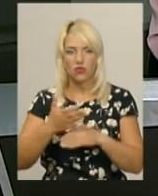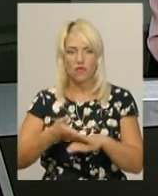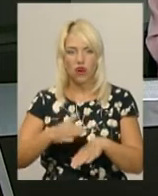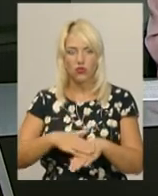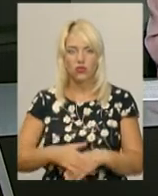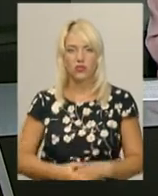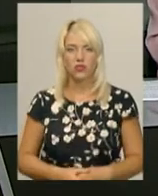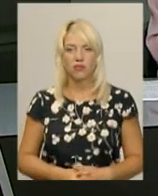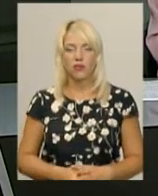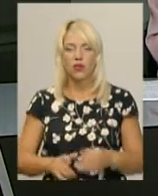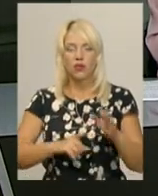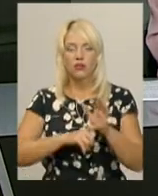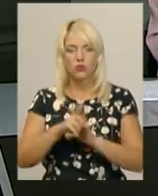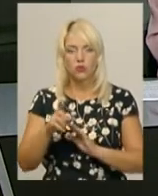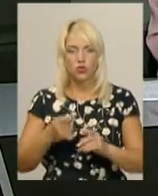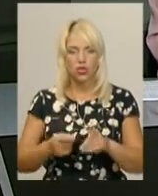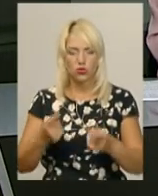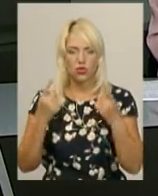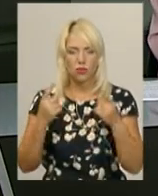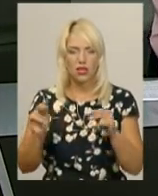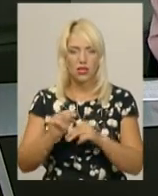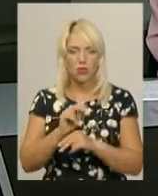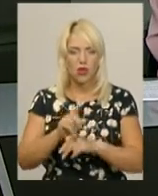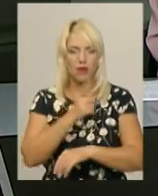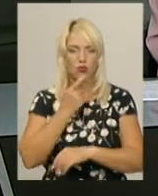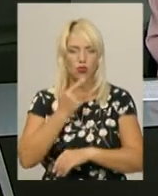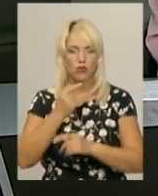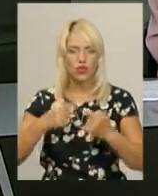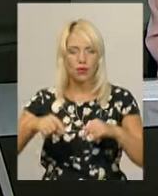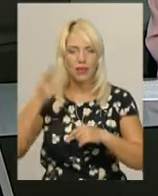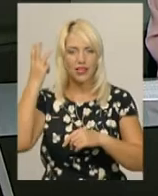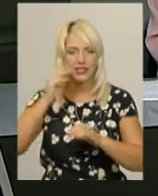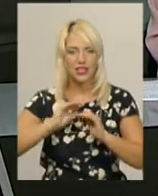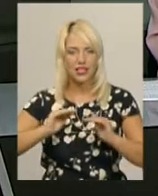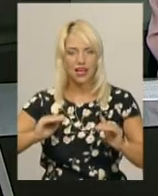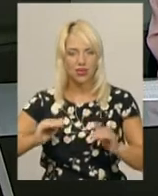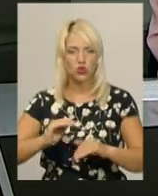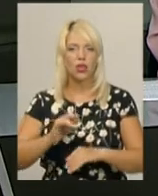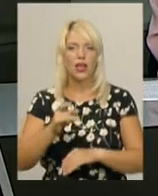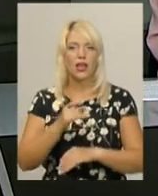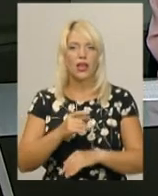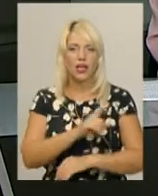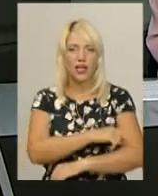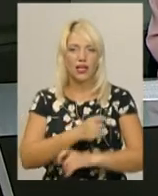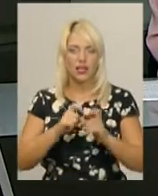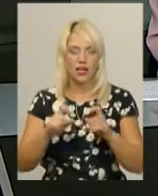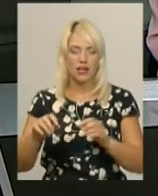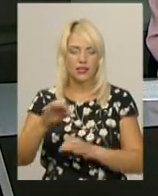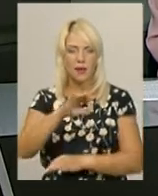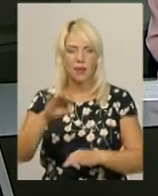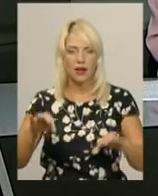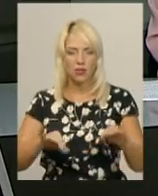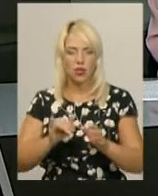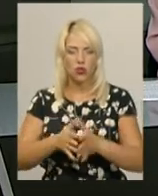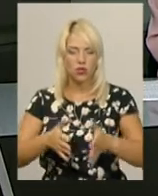Розпочаток капітальний ремонт гематологічного відділення Хмельницької обласної дитячої лікарні. Йдеться про перепланування і розширення